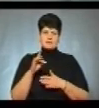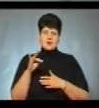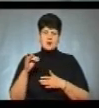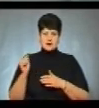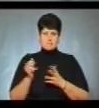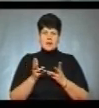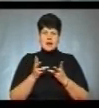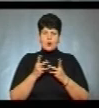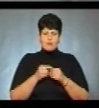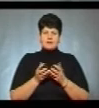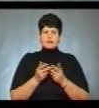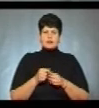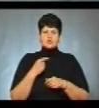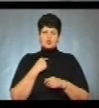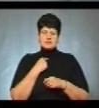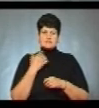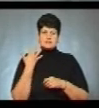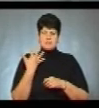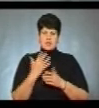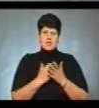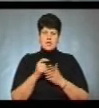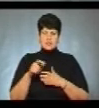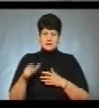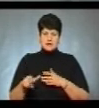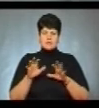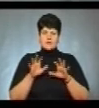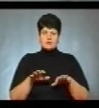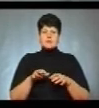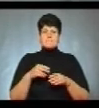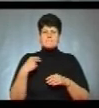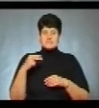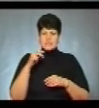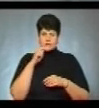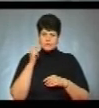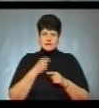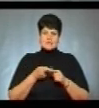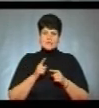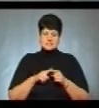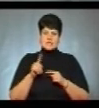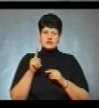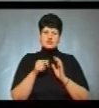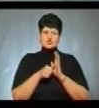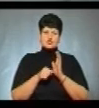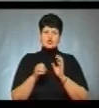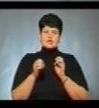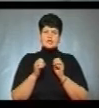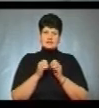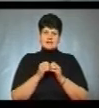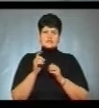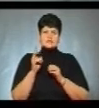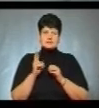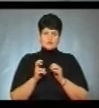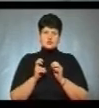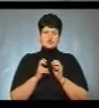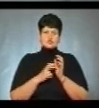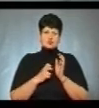перерахували кількість голосів за п'ятьох кандидатів на пост президента України. Це бюлетені дільниці номер 610-754, що